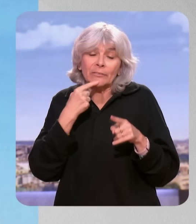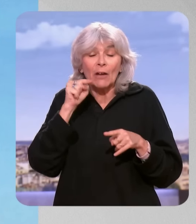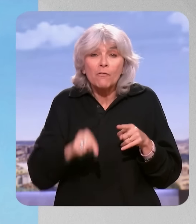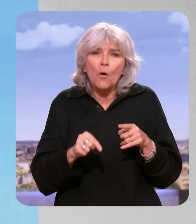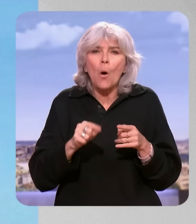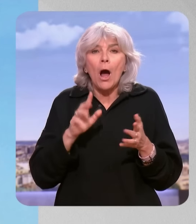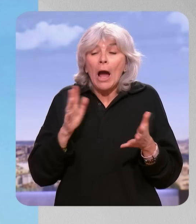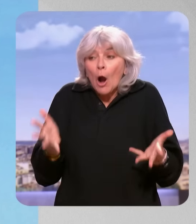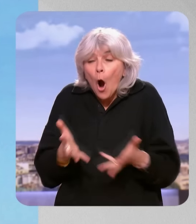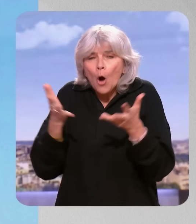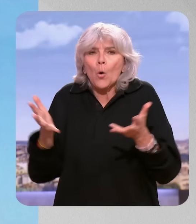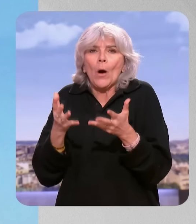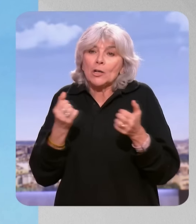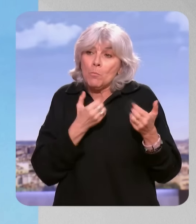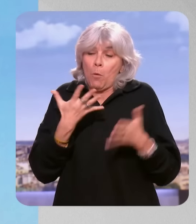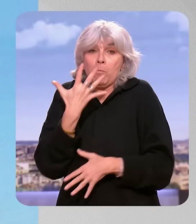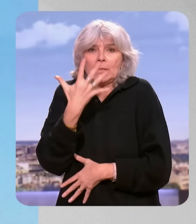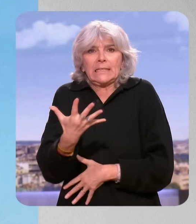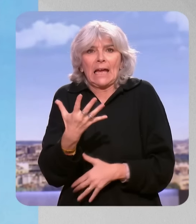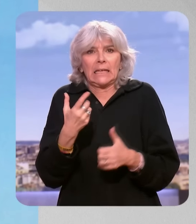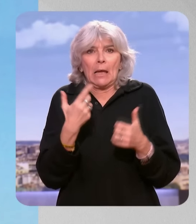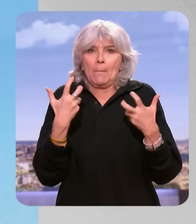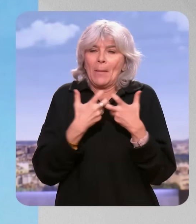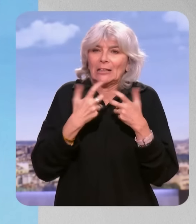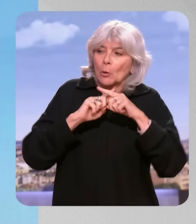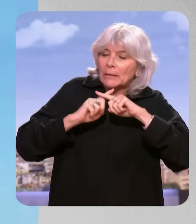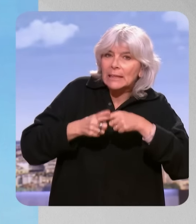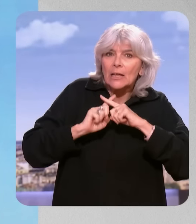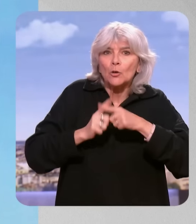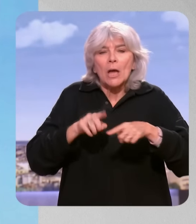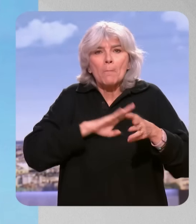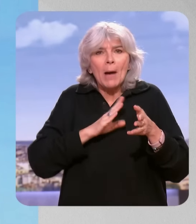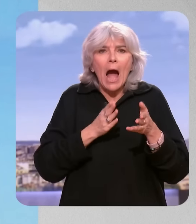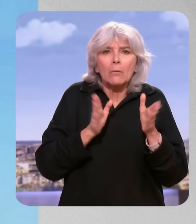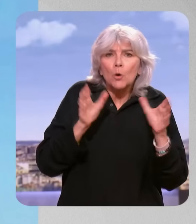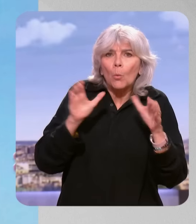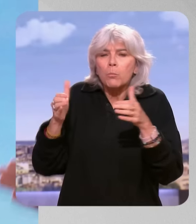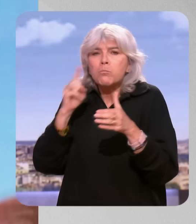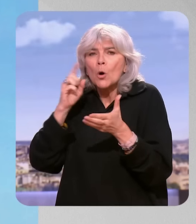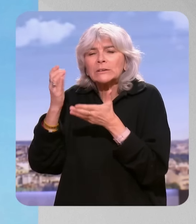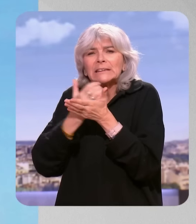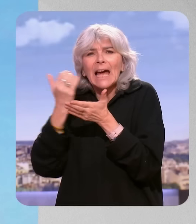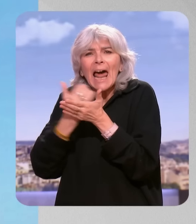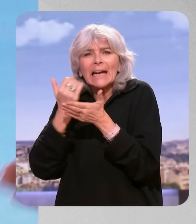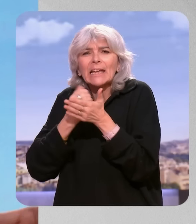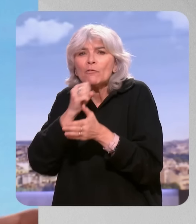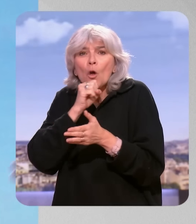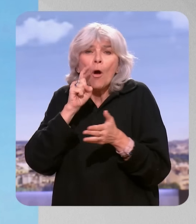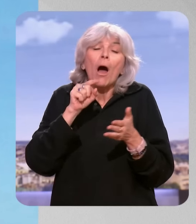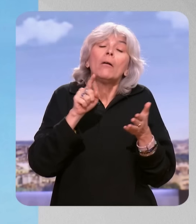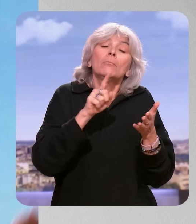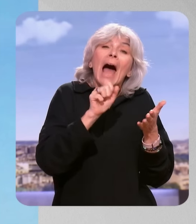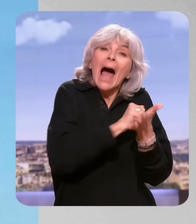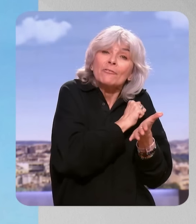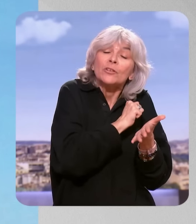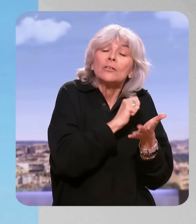c'est des mesures d'encouragement. On en avait proposé cinq, notamment des négociations par branche pour les salariés concrètement, vous votez oui ou non ? Vous abrogez la réforme de